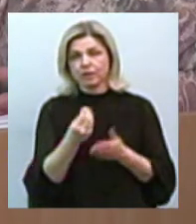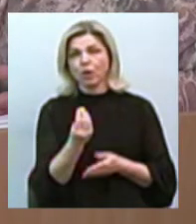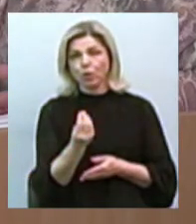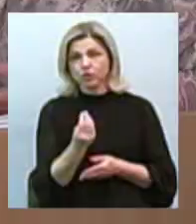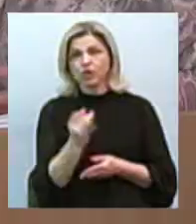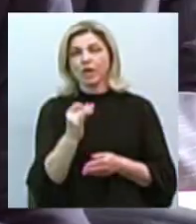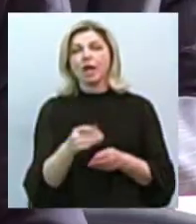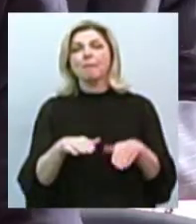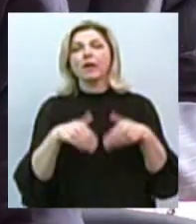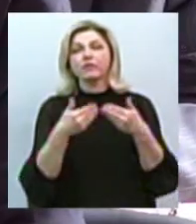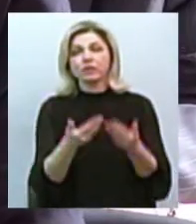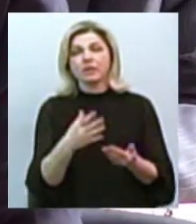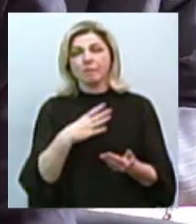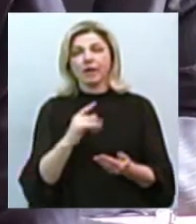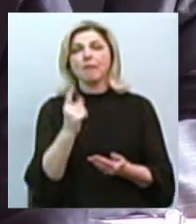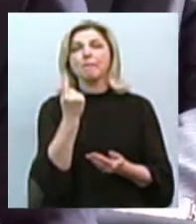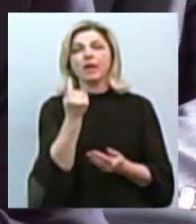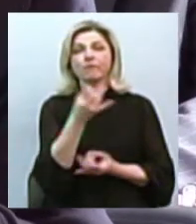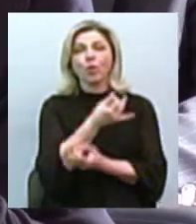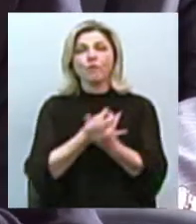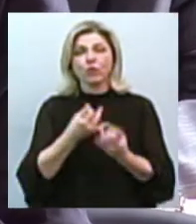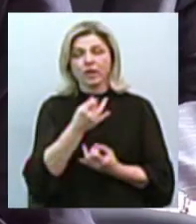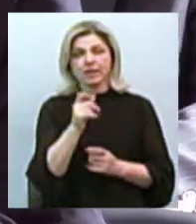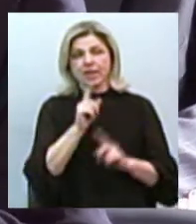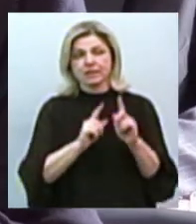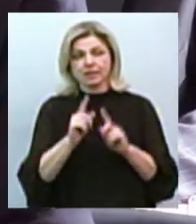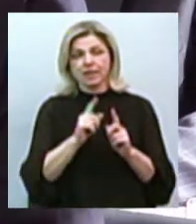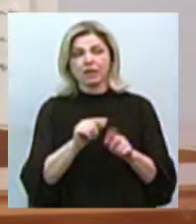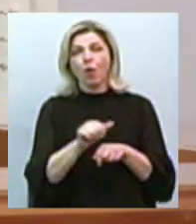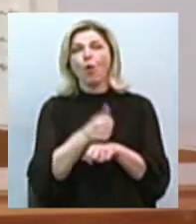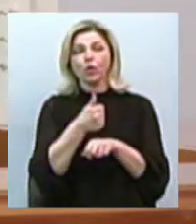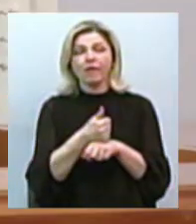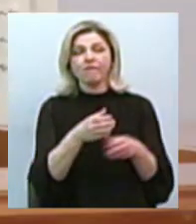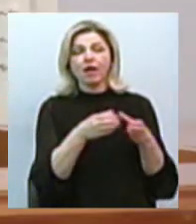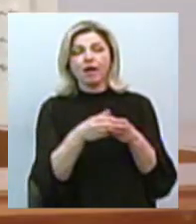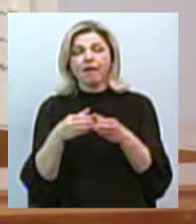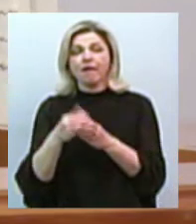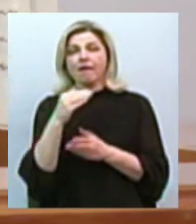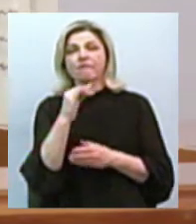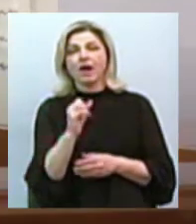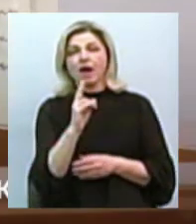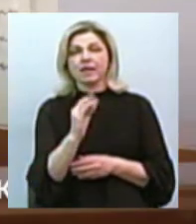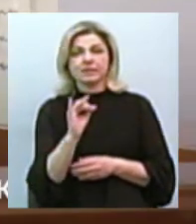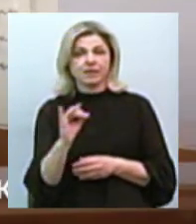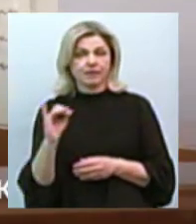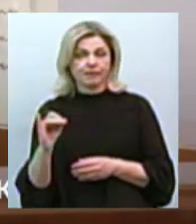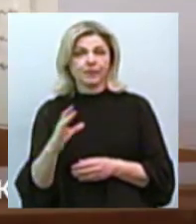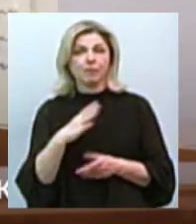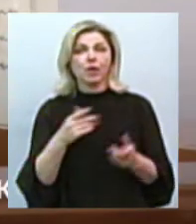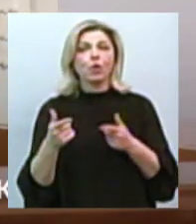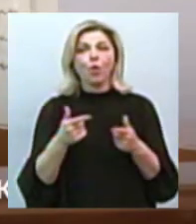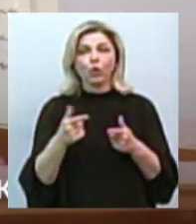Винесені пропозиції, які попередньо обговорювались на засіданні голів фракцій. Було підготовлено проєкт рішення, в якому